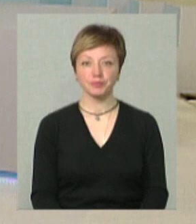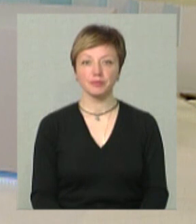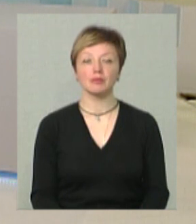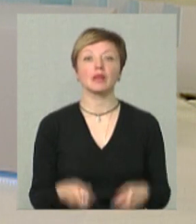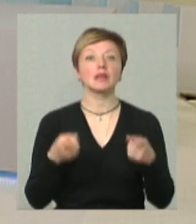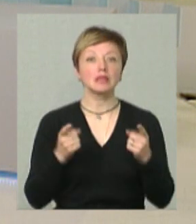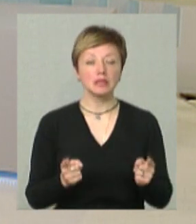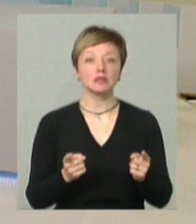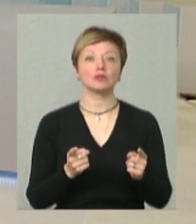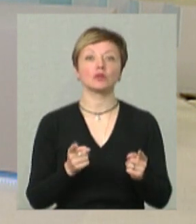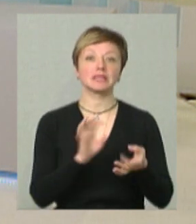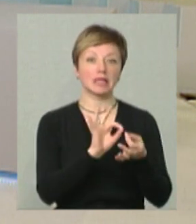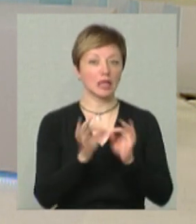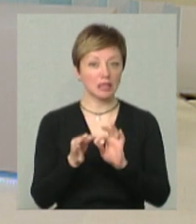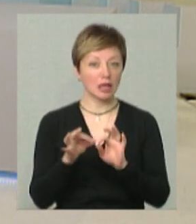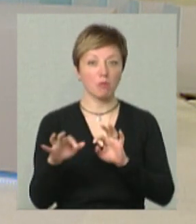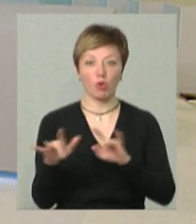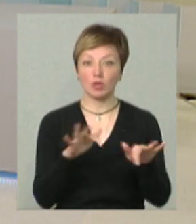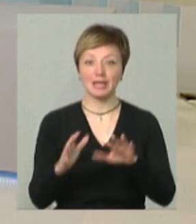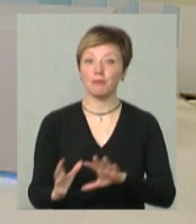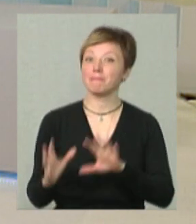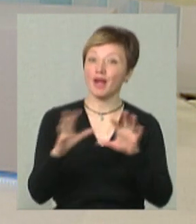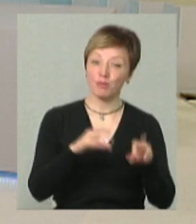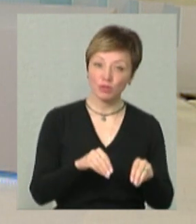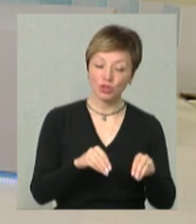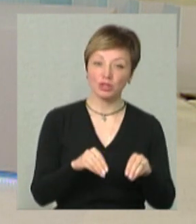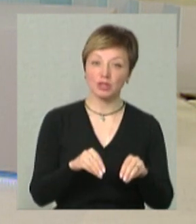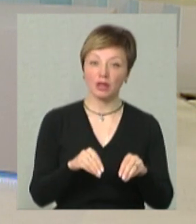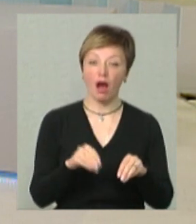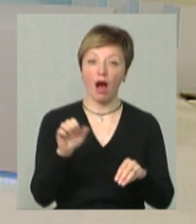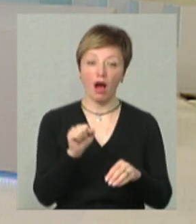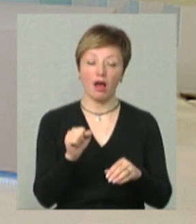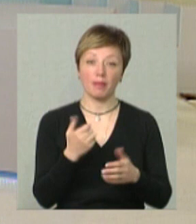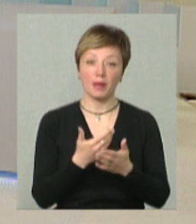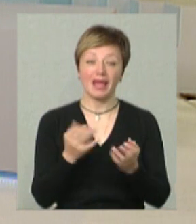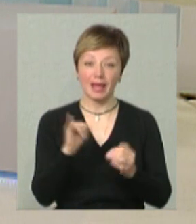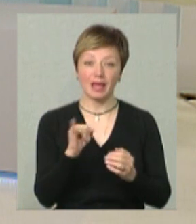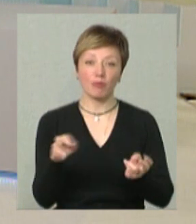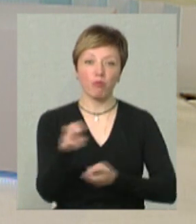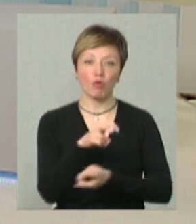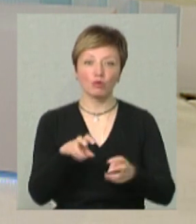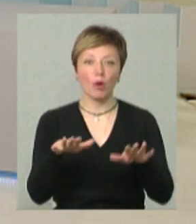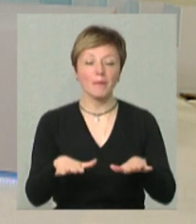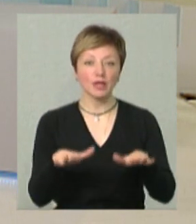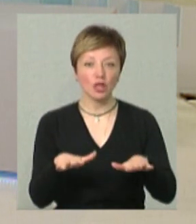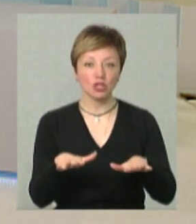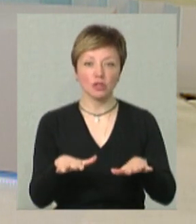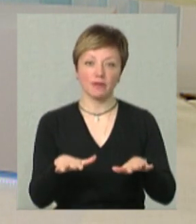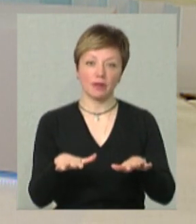Дійсно, складний процес переміщення і пошуку майданчиків.